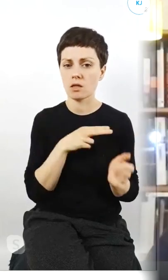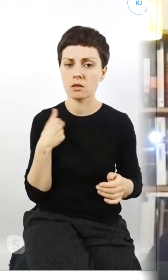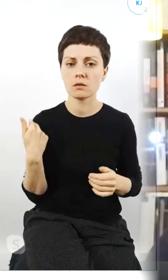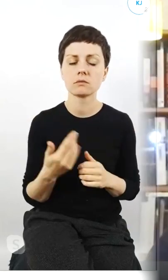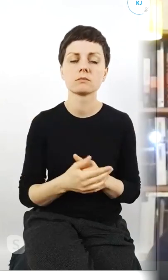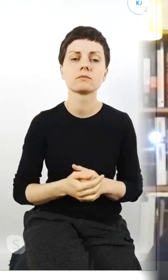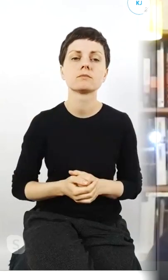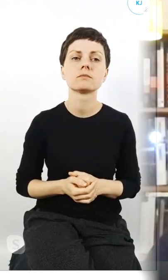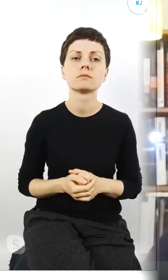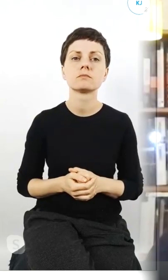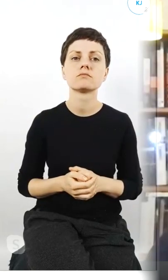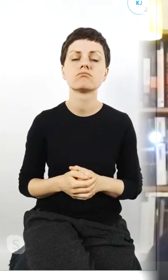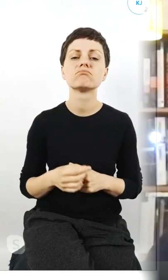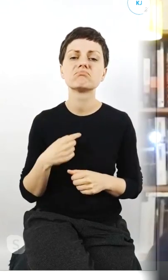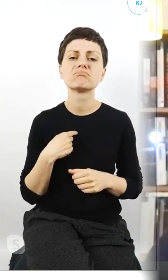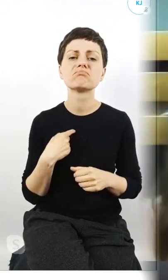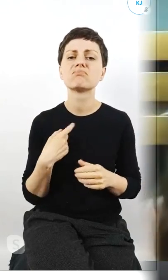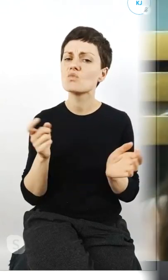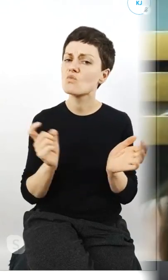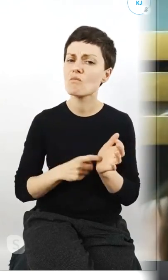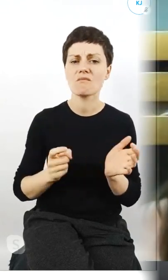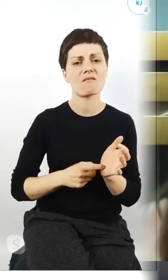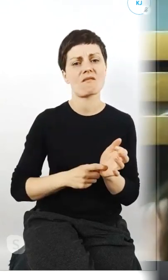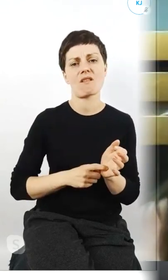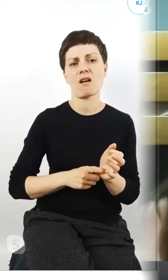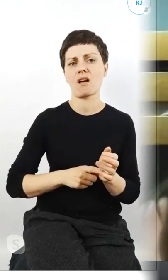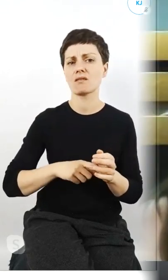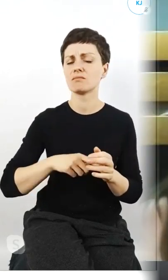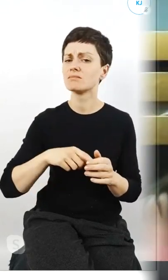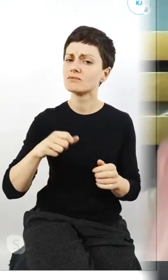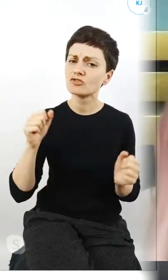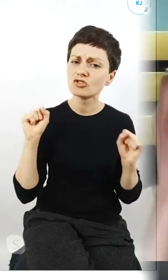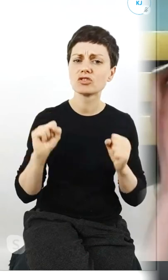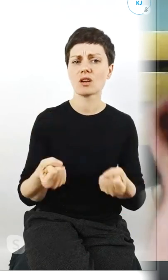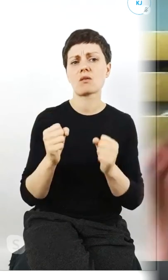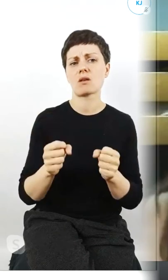i domagamy się stanowczych działań też przeciw